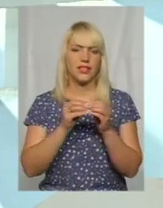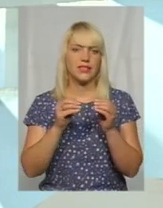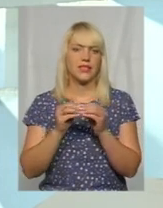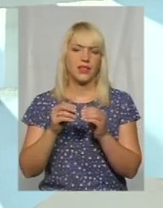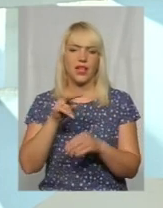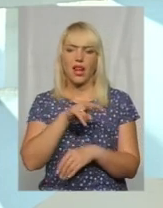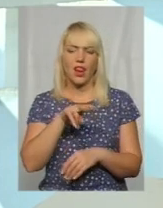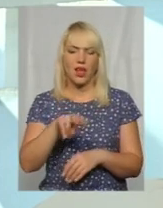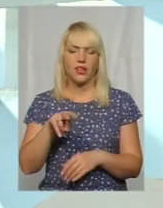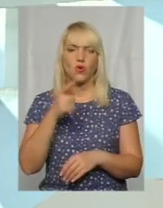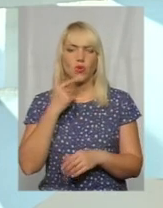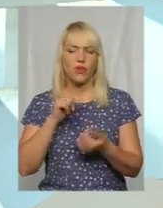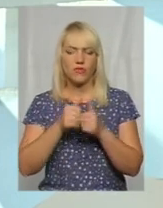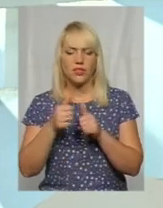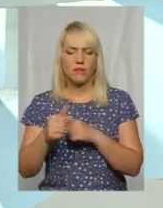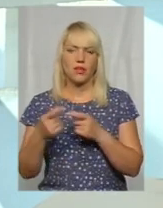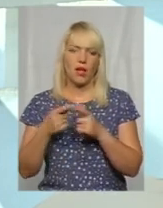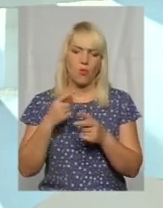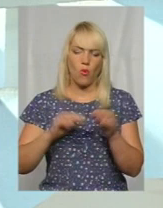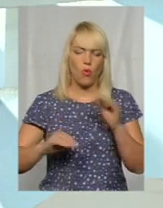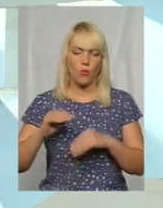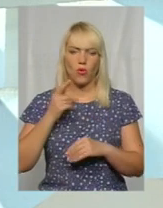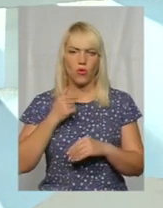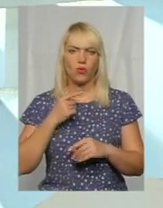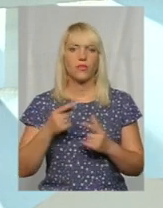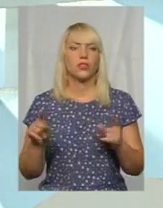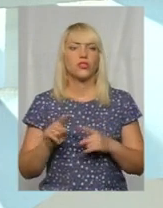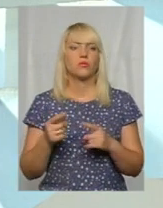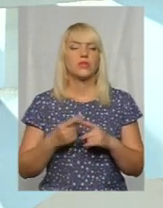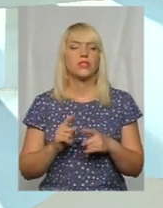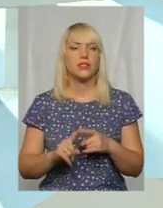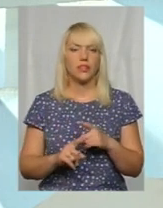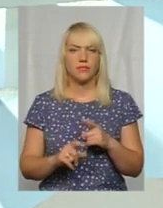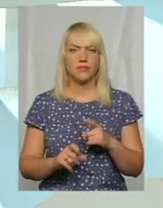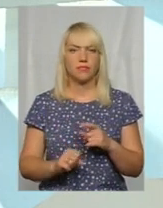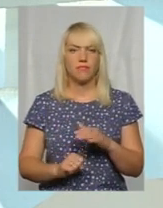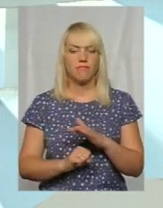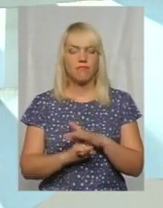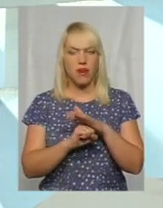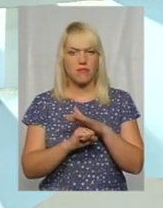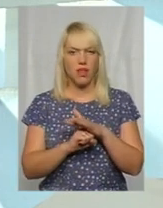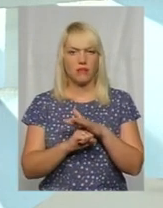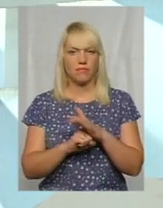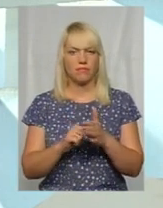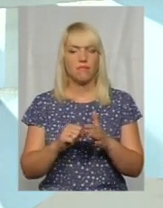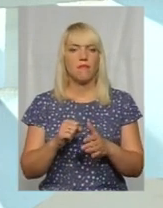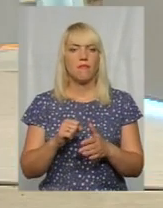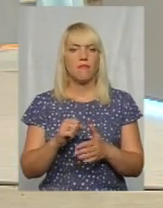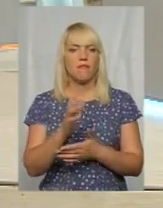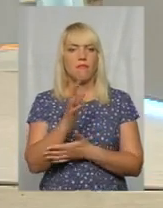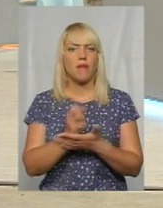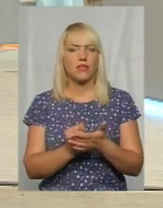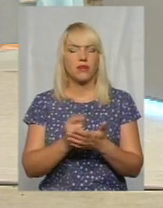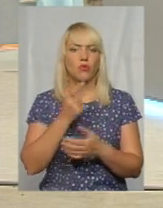кровозамінників або компонентів крові, то для того, щоб залишався банк крові